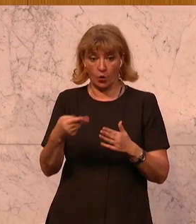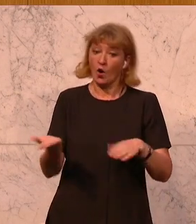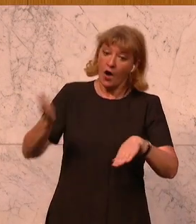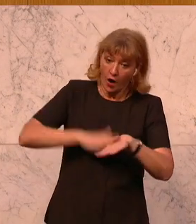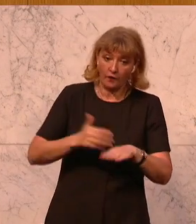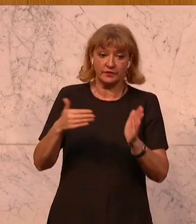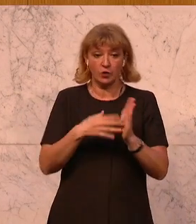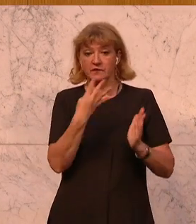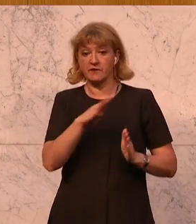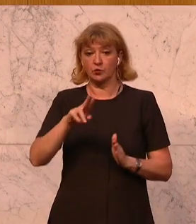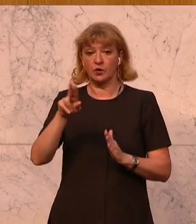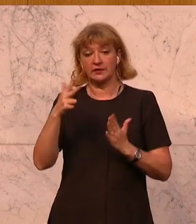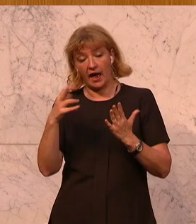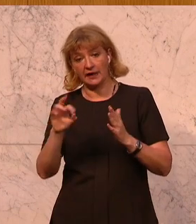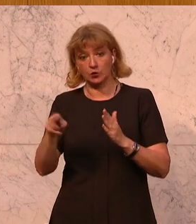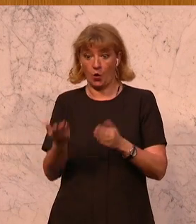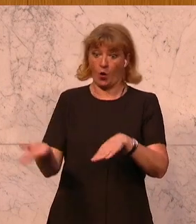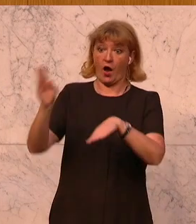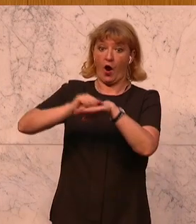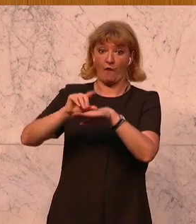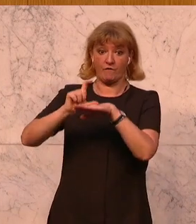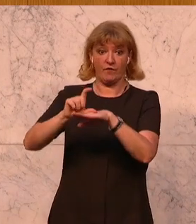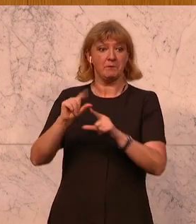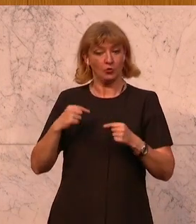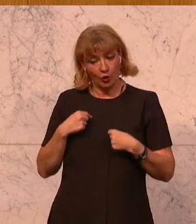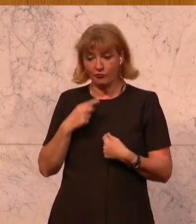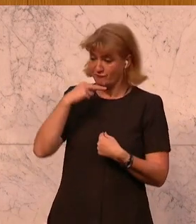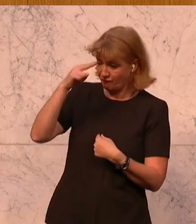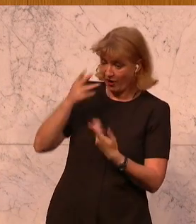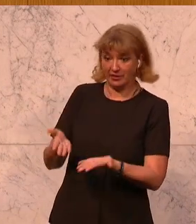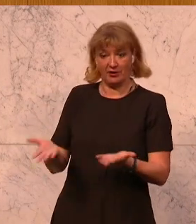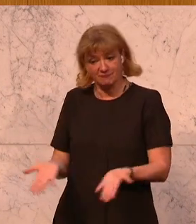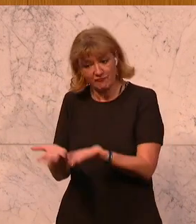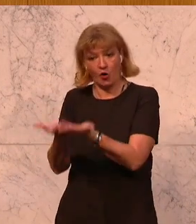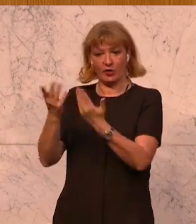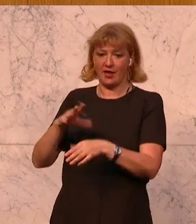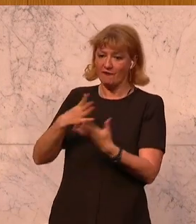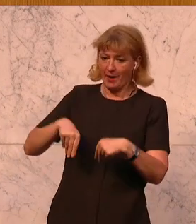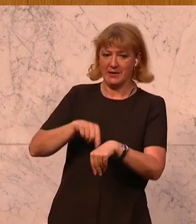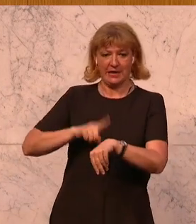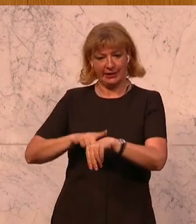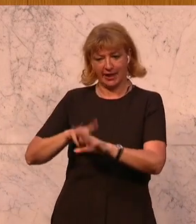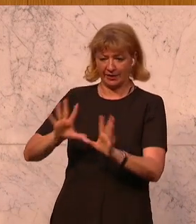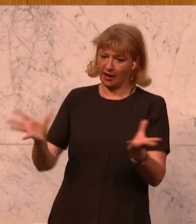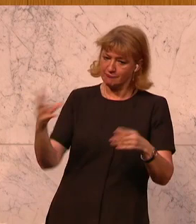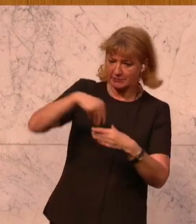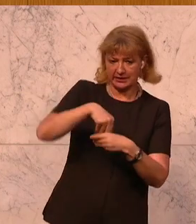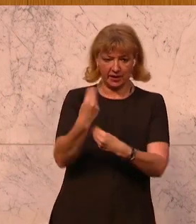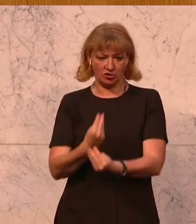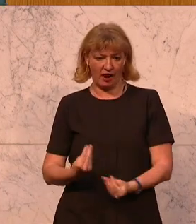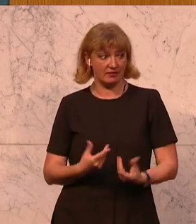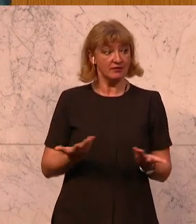1480 Euro erhöht. Somit fördern wir auch die Vätern, die Familienzeit mitzugestalten. Und die